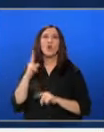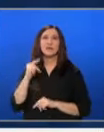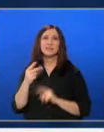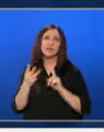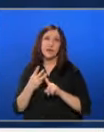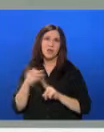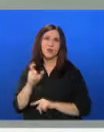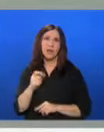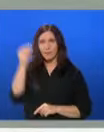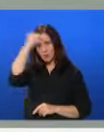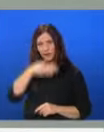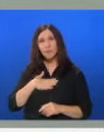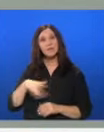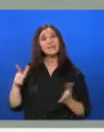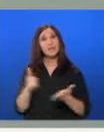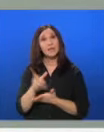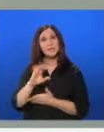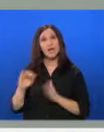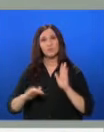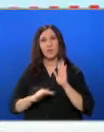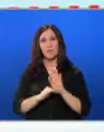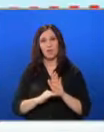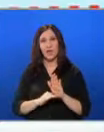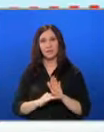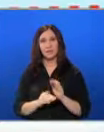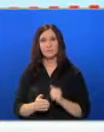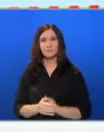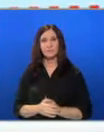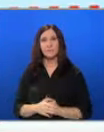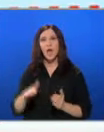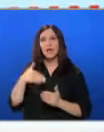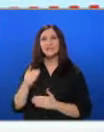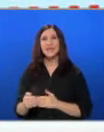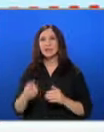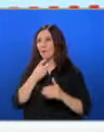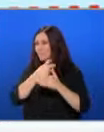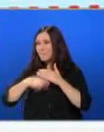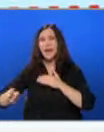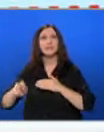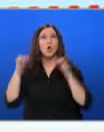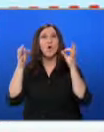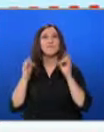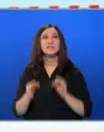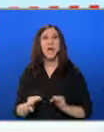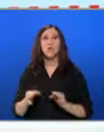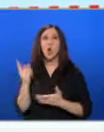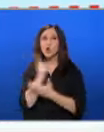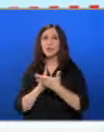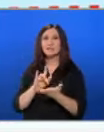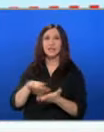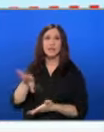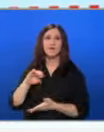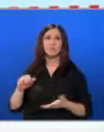България има 17 евродепутати. След Брекзит официално географският център на